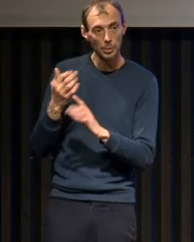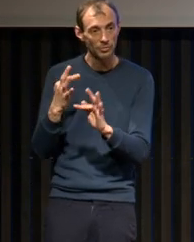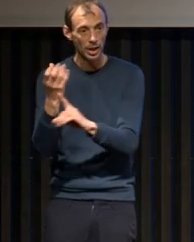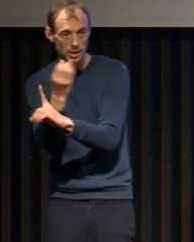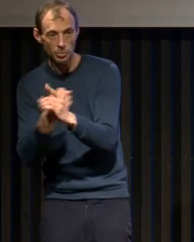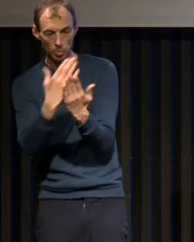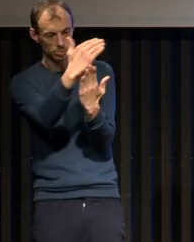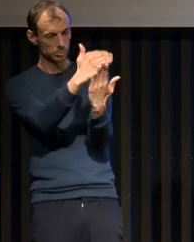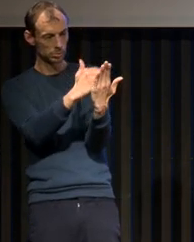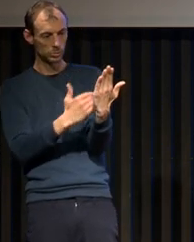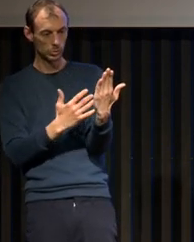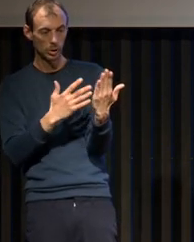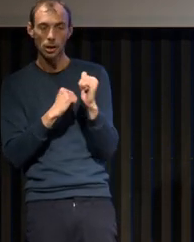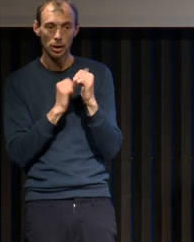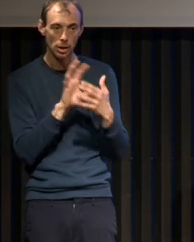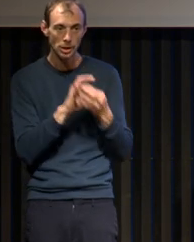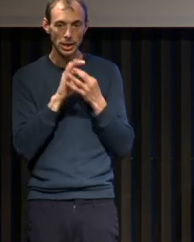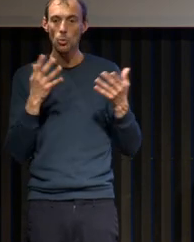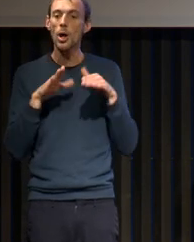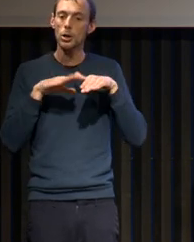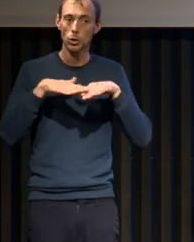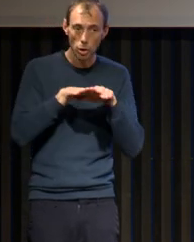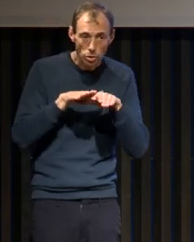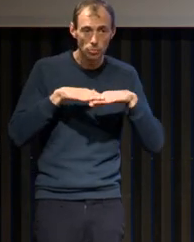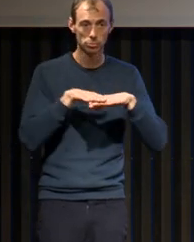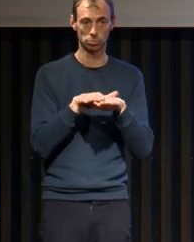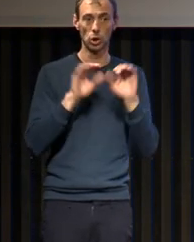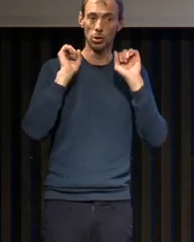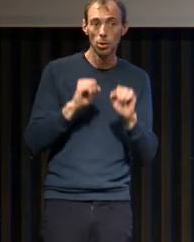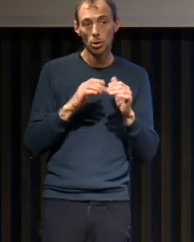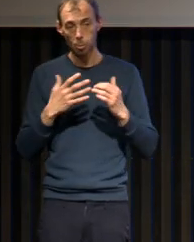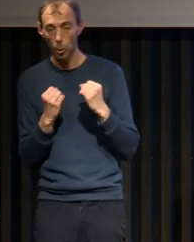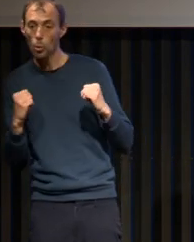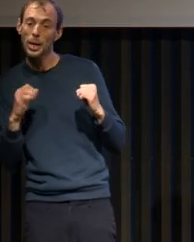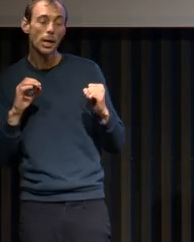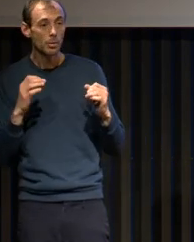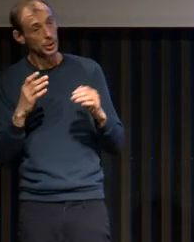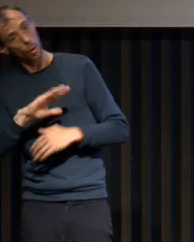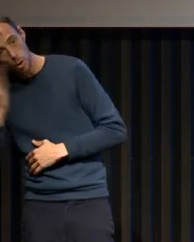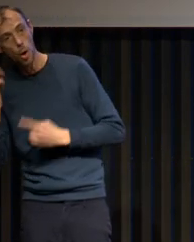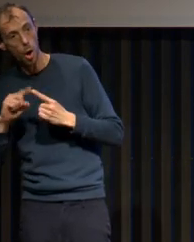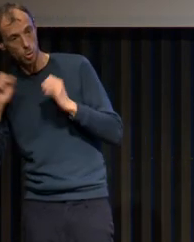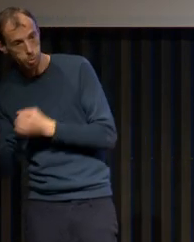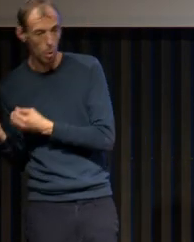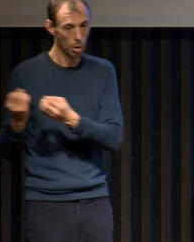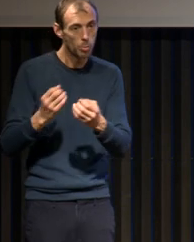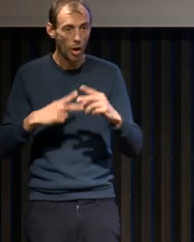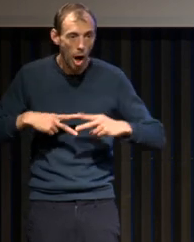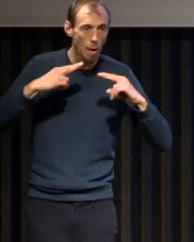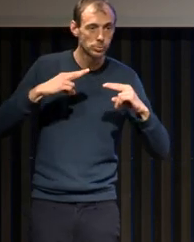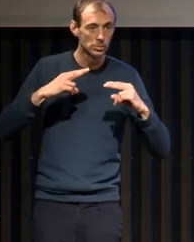avec la glotte, qui peut être obstrué par d'autres choses que l'obésité et qui altère le sommeil, que ce soit pour de la somnolence ou pour l'insomnie.